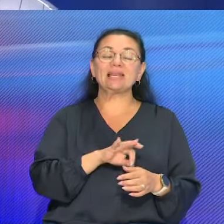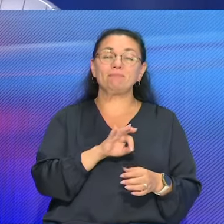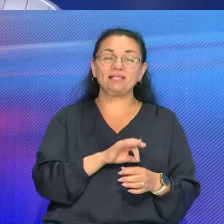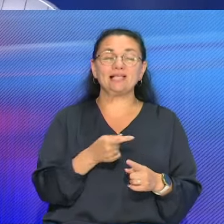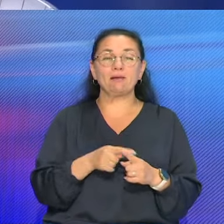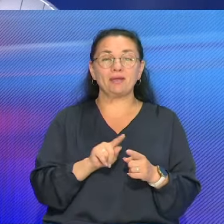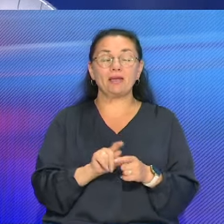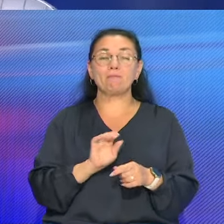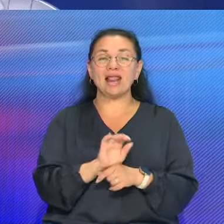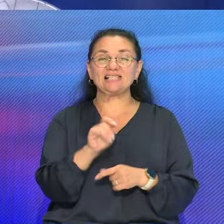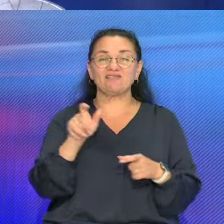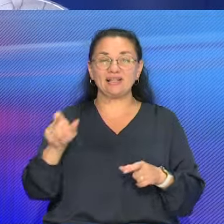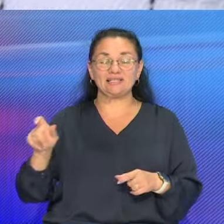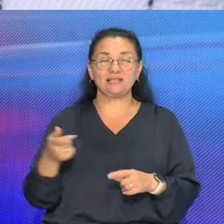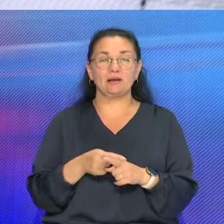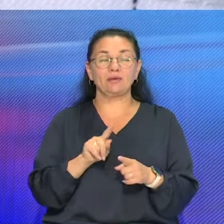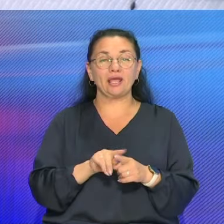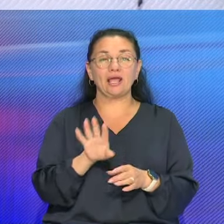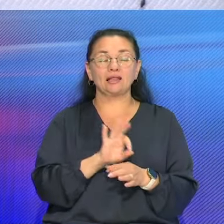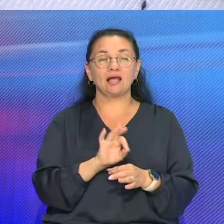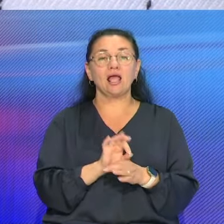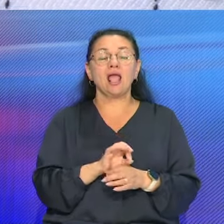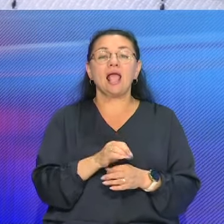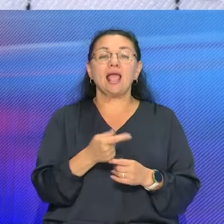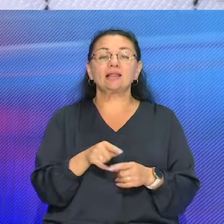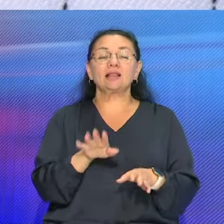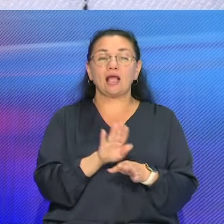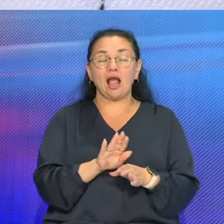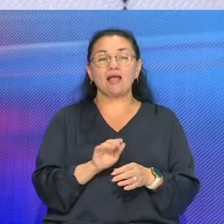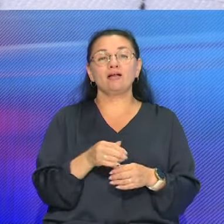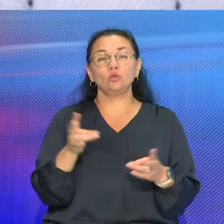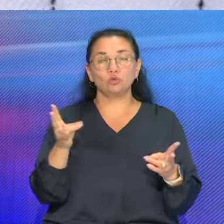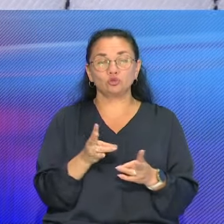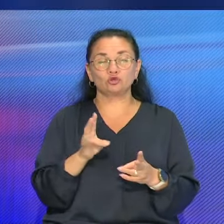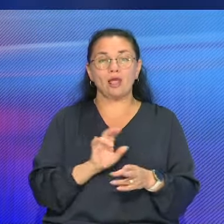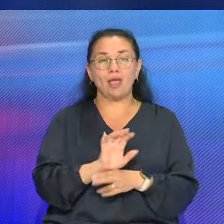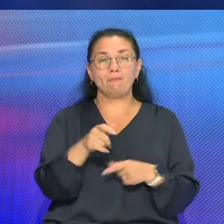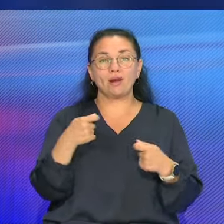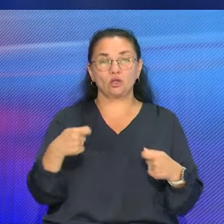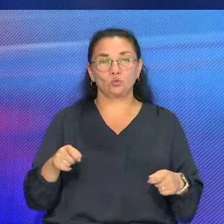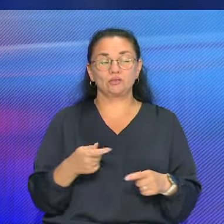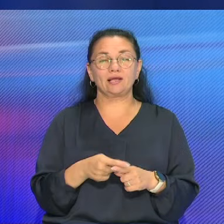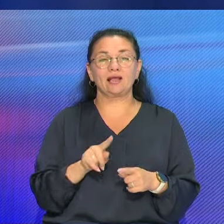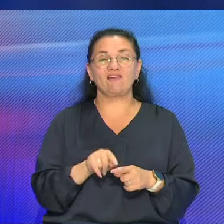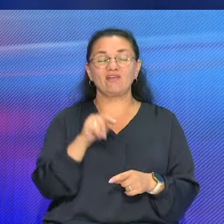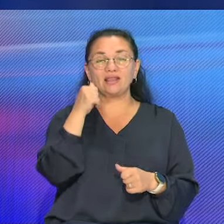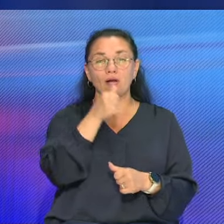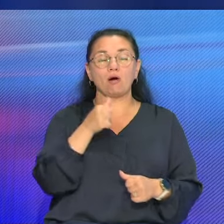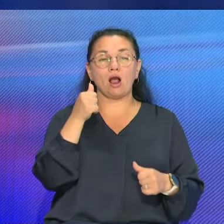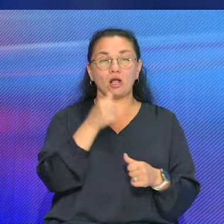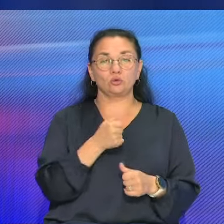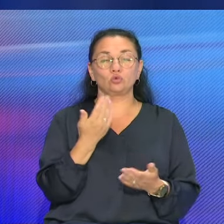достаточности, необходимости совершенствования производимой продукции. В этом году учреждена